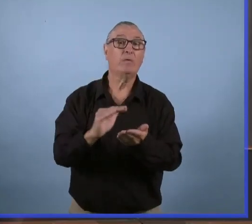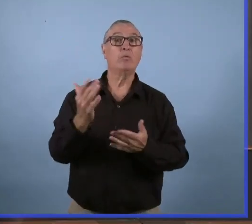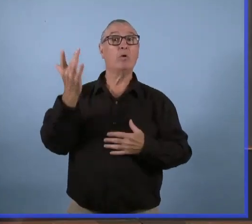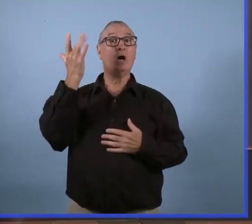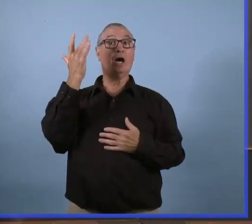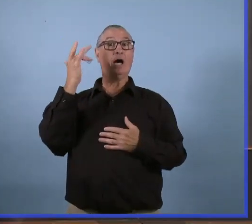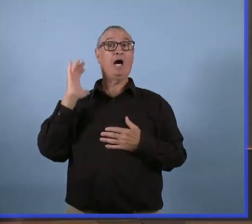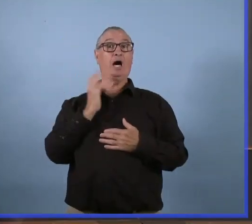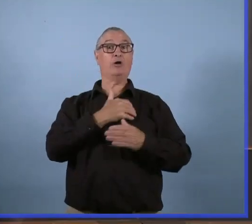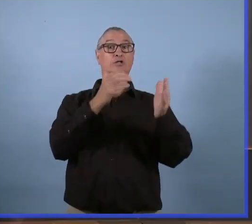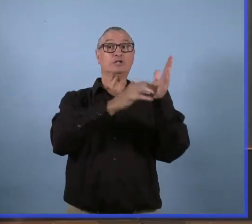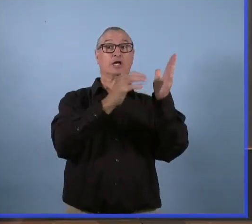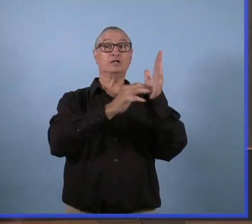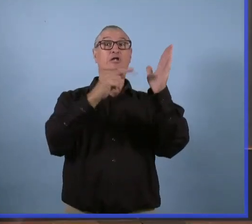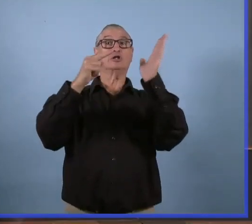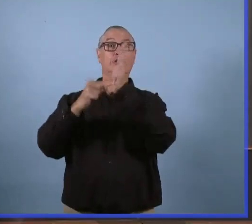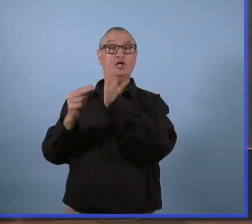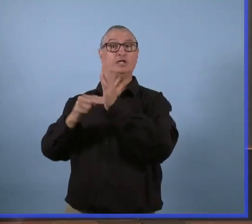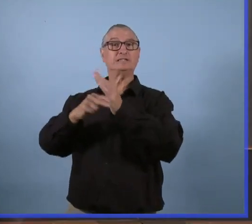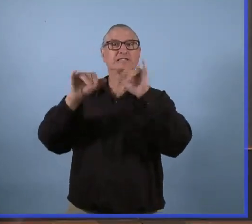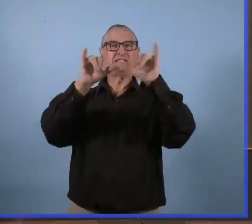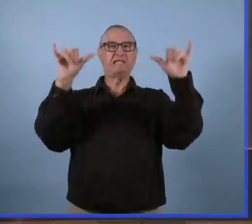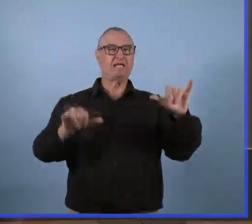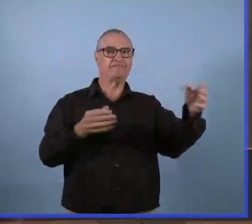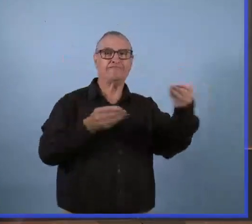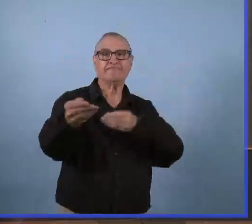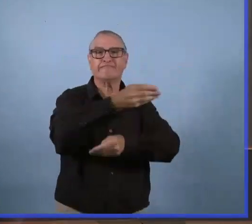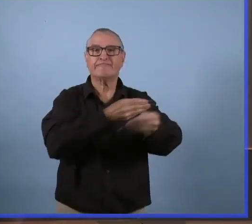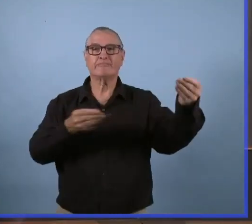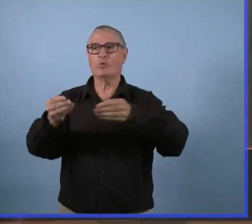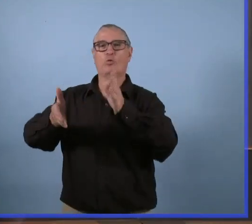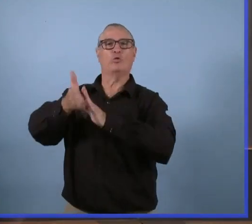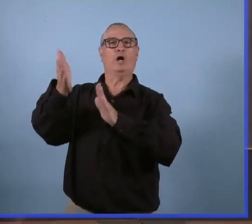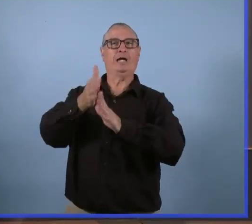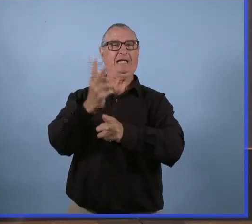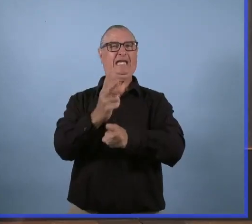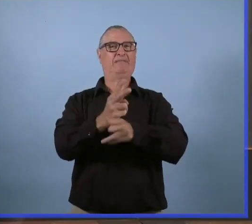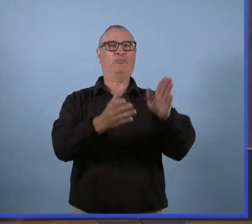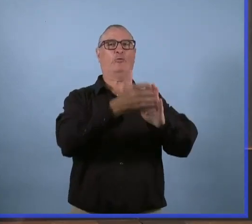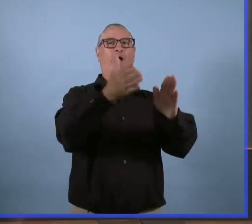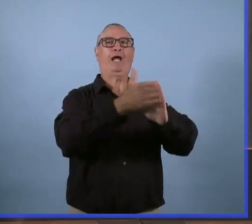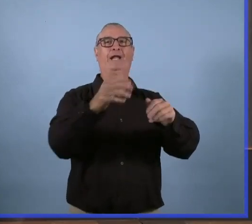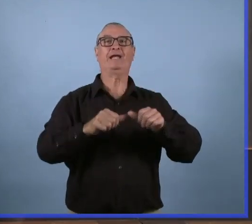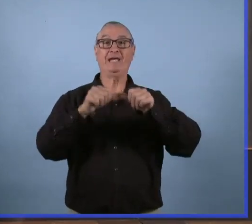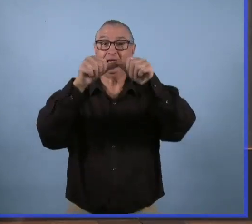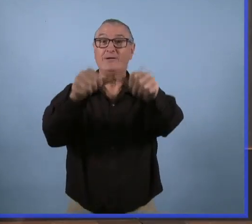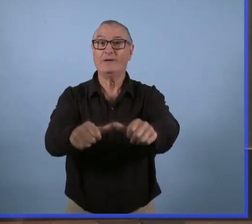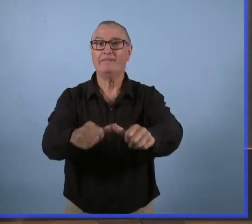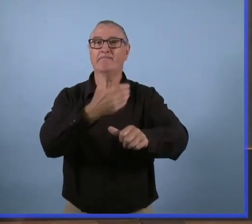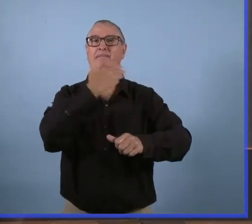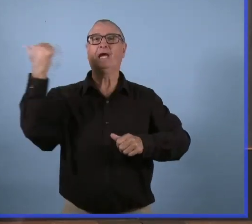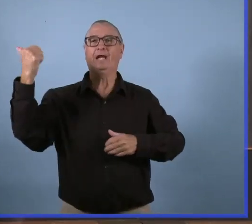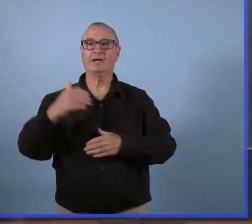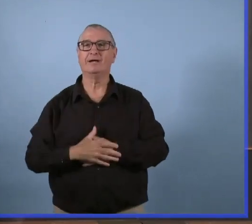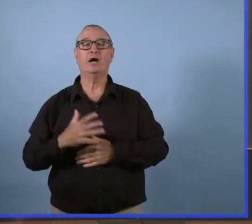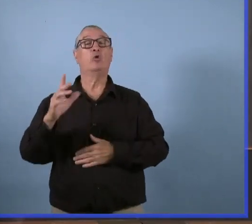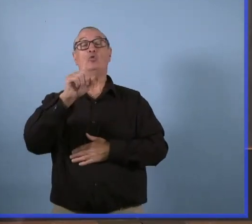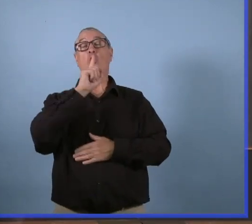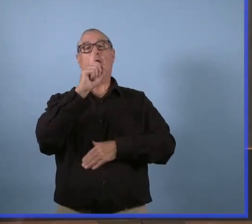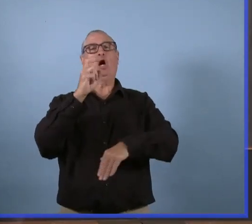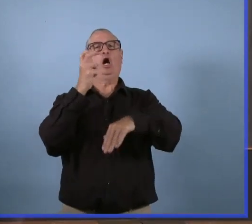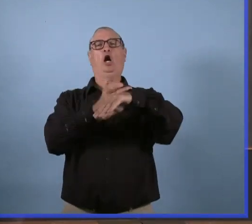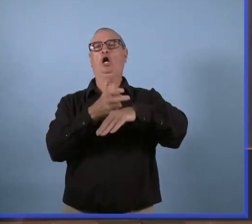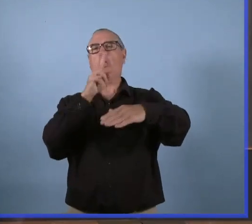On veut que la vague soit petite pour que le système soit géré. Mais c'est difficile de prédire ce qui va se passer dans deux mois, deux mois et demi.